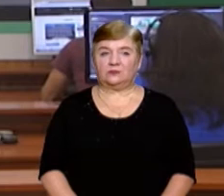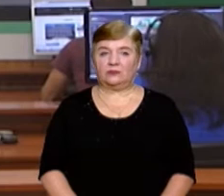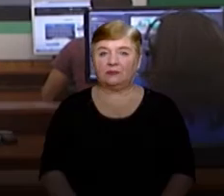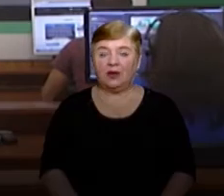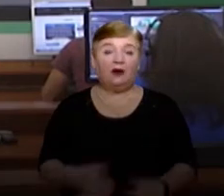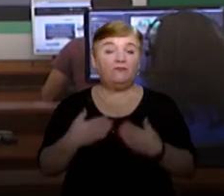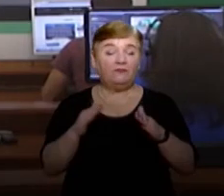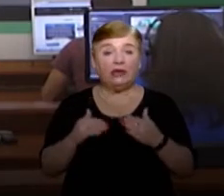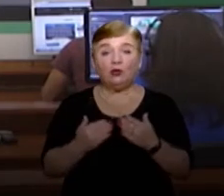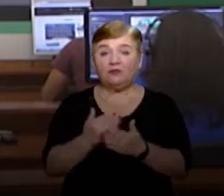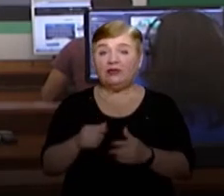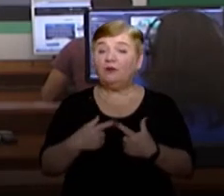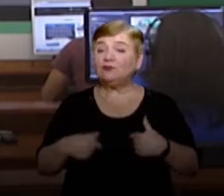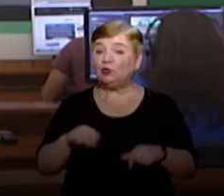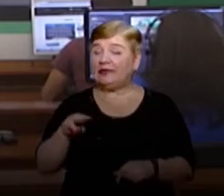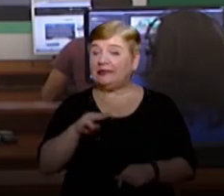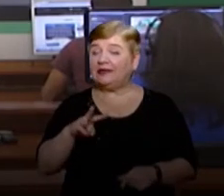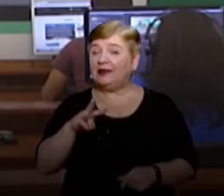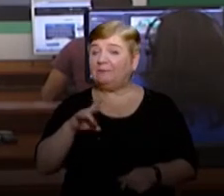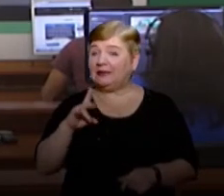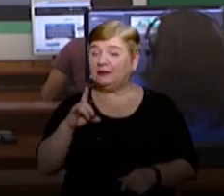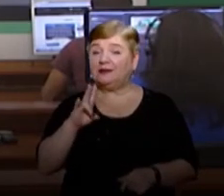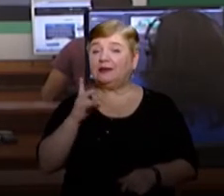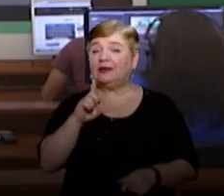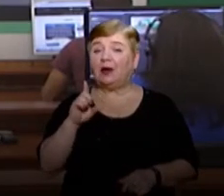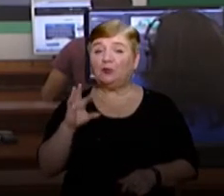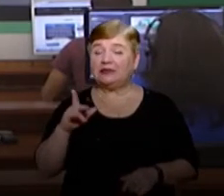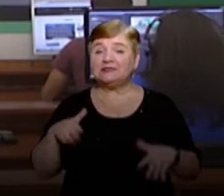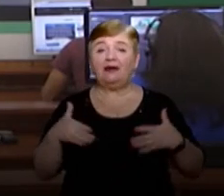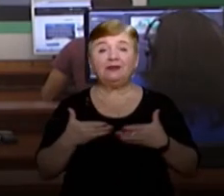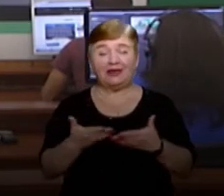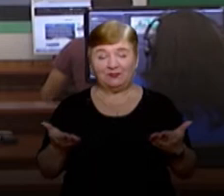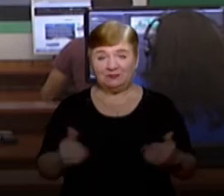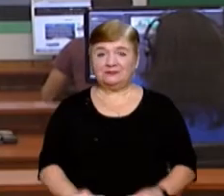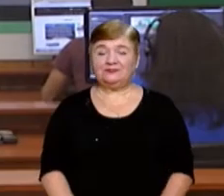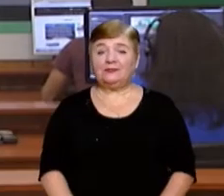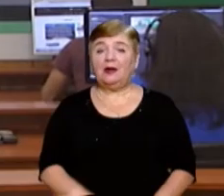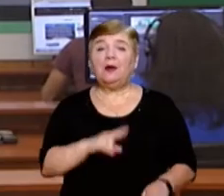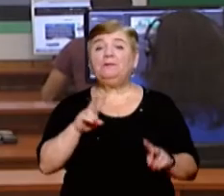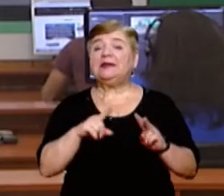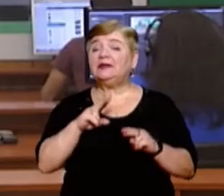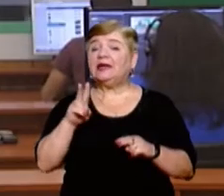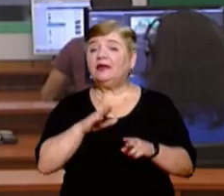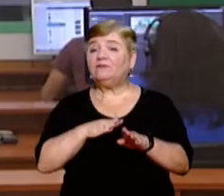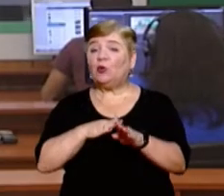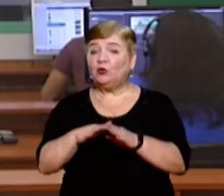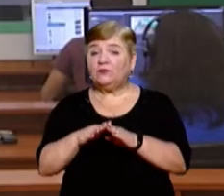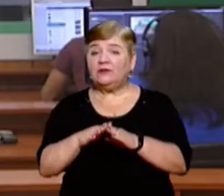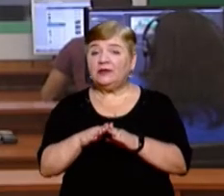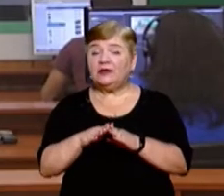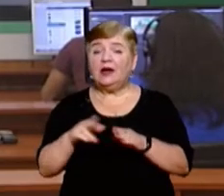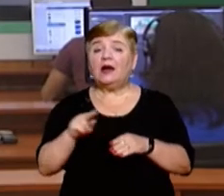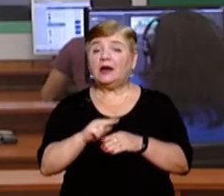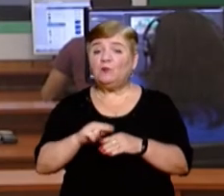В ефірі новини у студії Тетяна Мендель та Наталія Булаця. Вітаємо. Підрядника, який виконуватиме ремонт